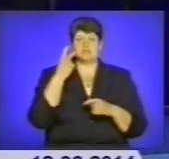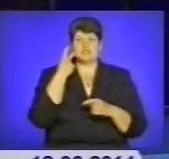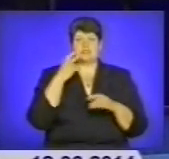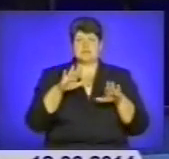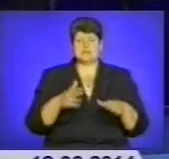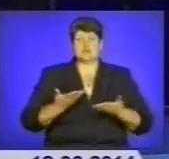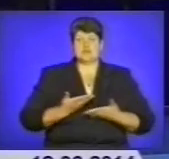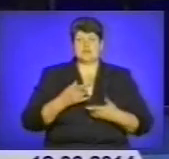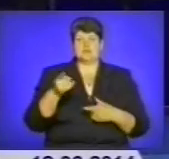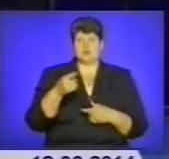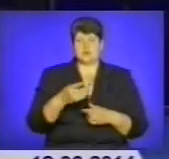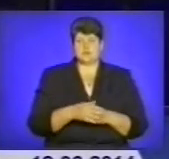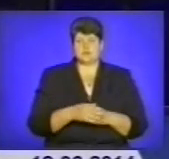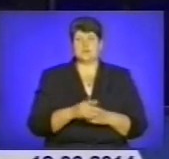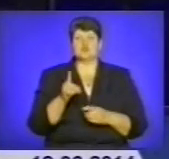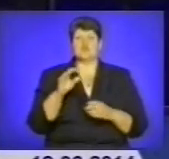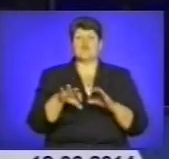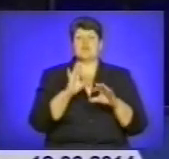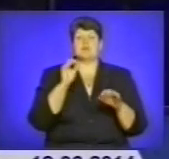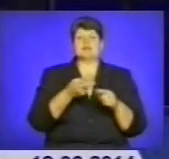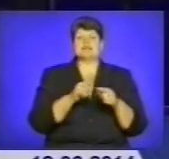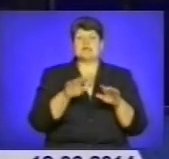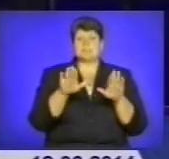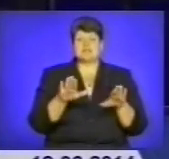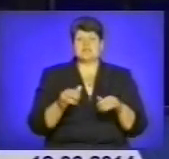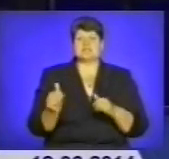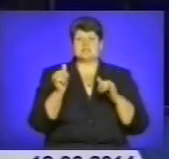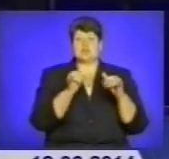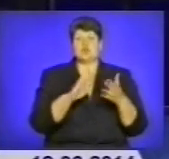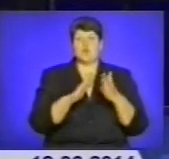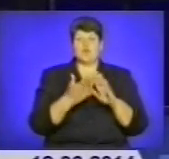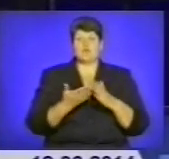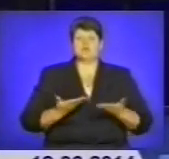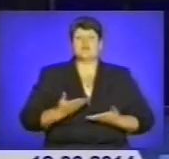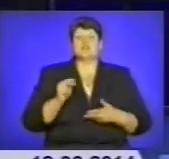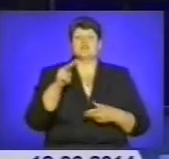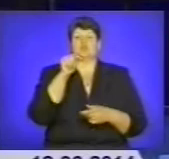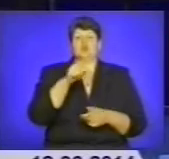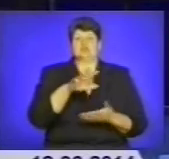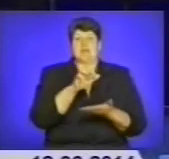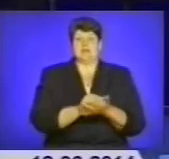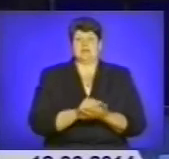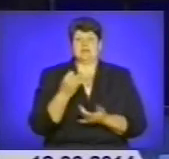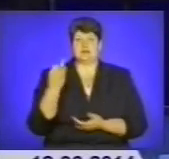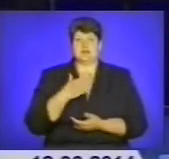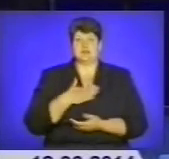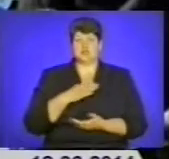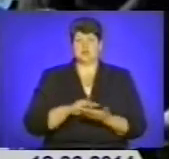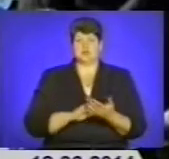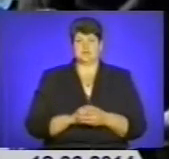Чому обрала саме це місто? Чи забезпечена умовами проживання і чим тут займатиметься? Цікавилися наші журналісти.